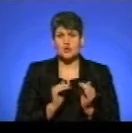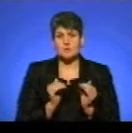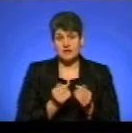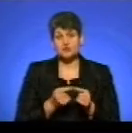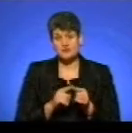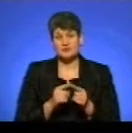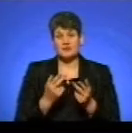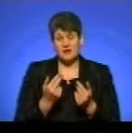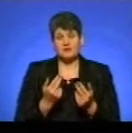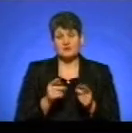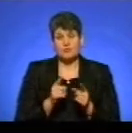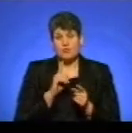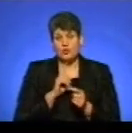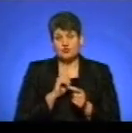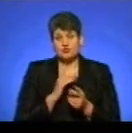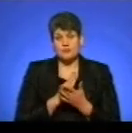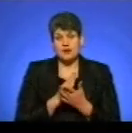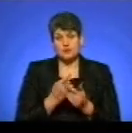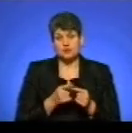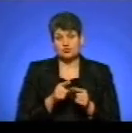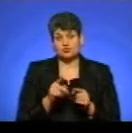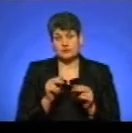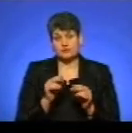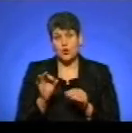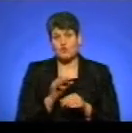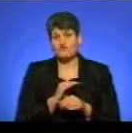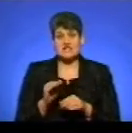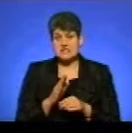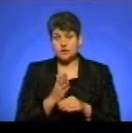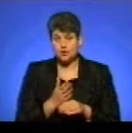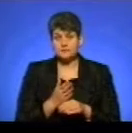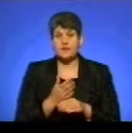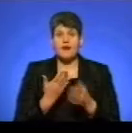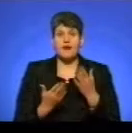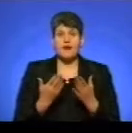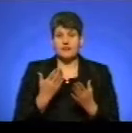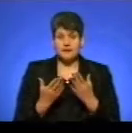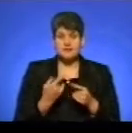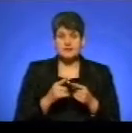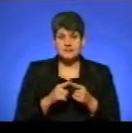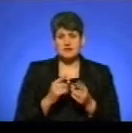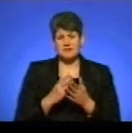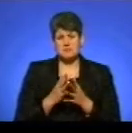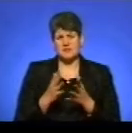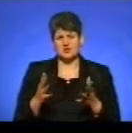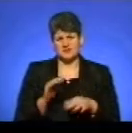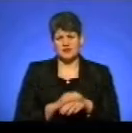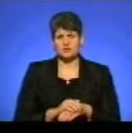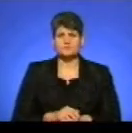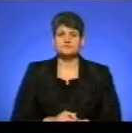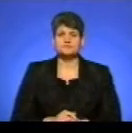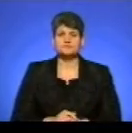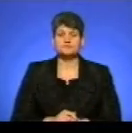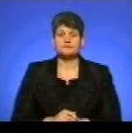ну так, поки що ми маємо таку статистику офіційну, але все-таки вона є набагато більшою. От,